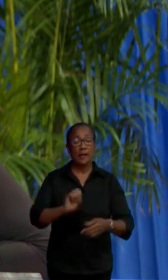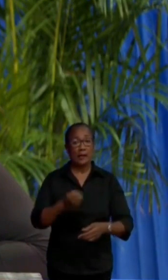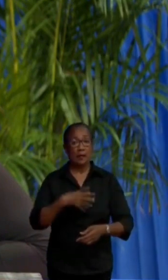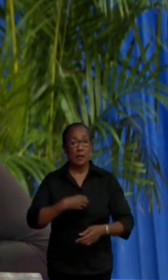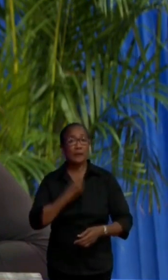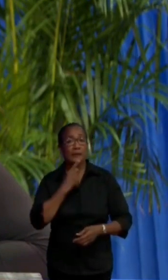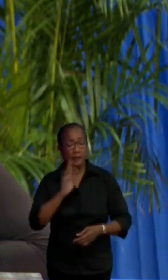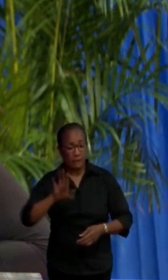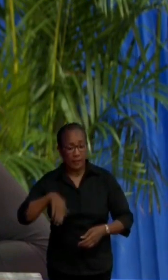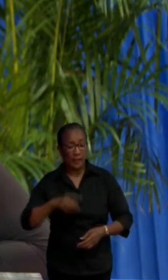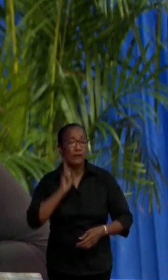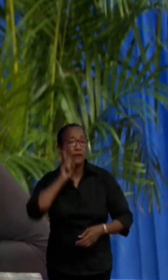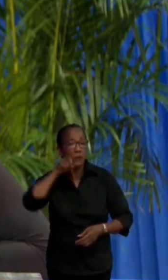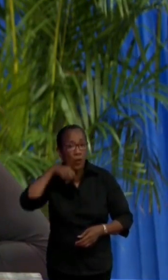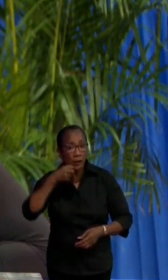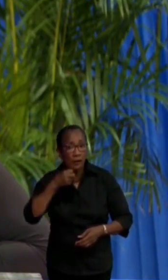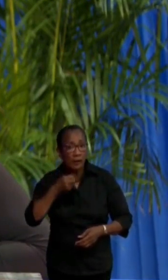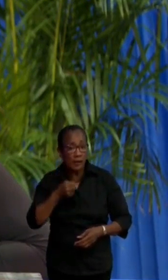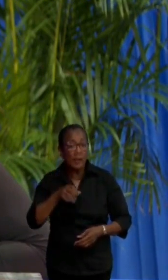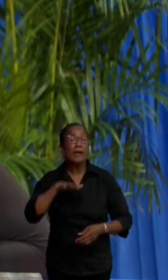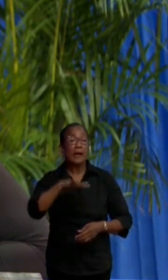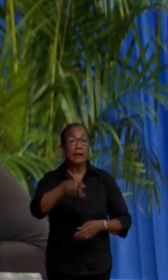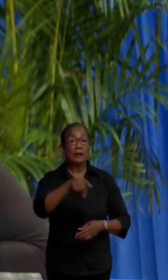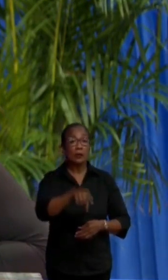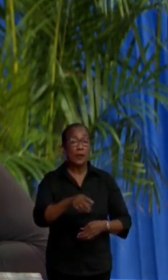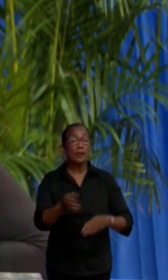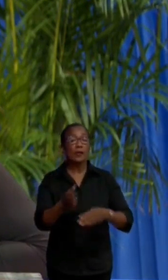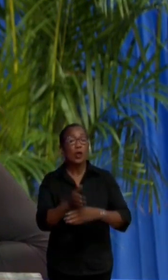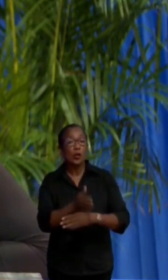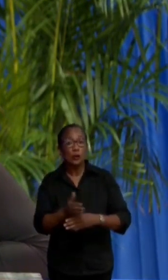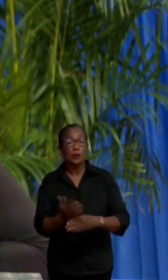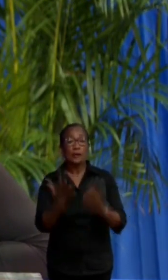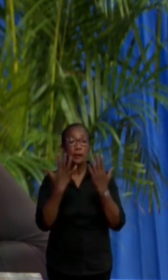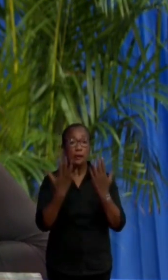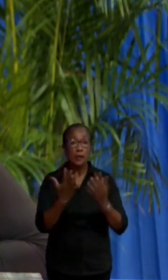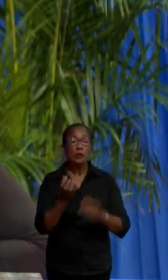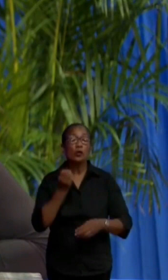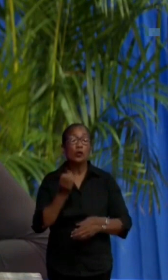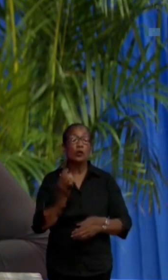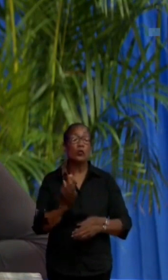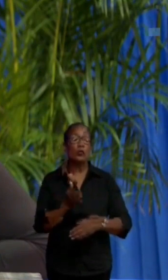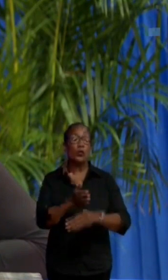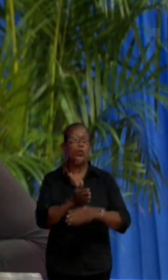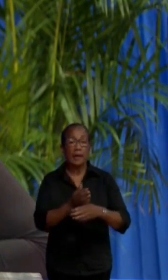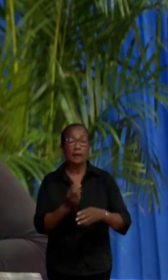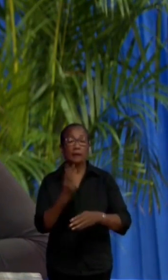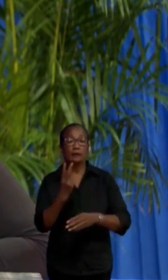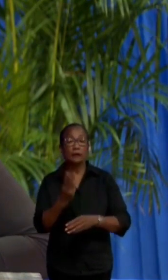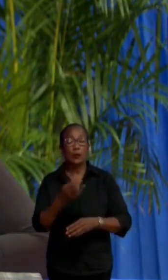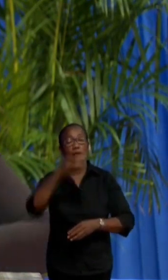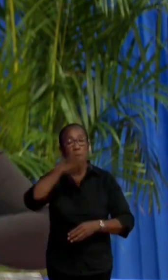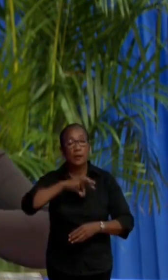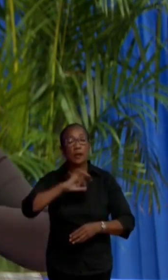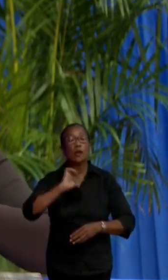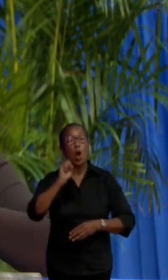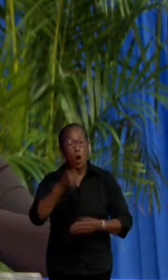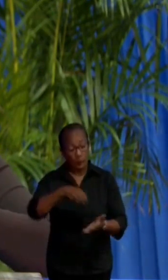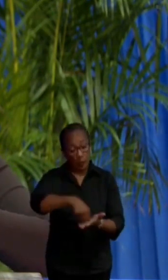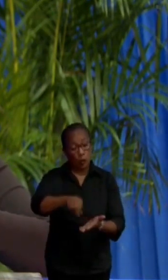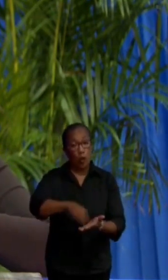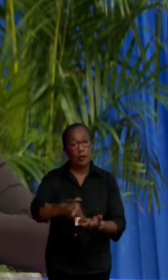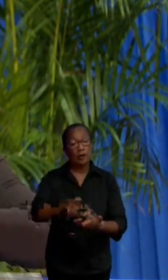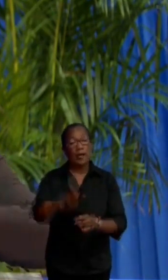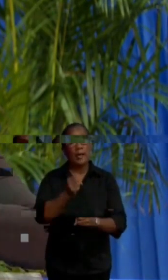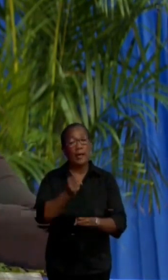aanmelden. Tussen 10 uur morgens en half 2 middags. Uitbetalen tot en met 3 uur